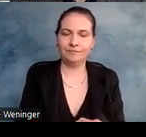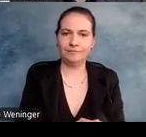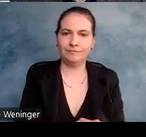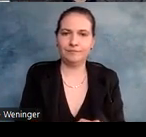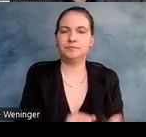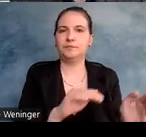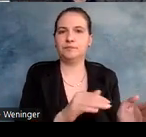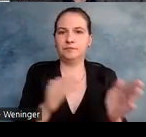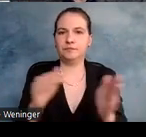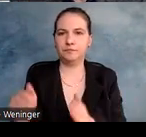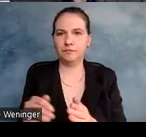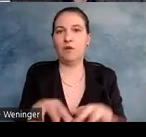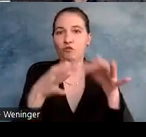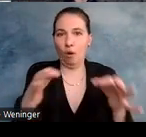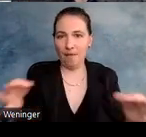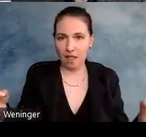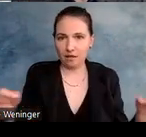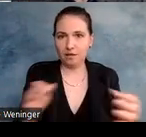So, jetzt kommen wir zu Formeln.